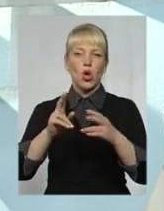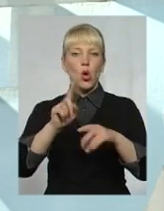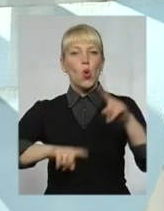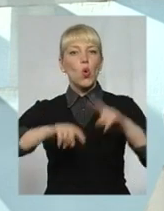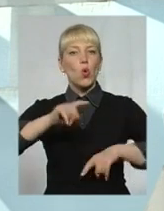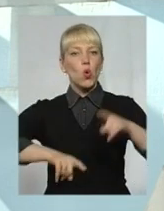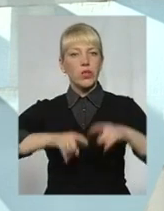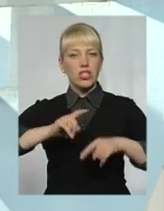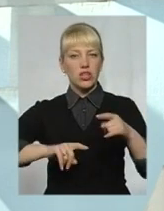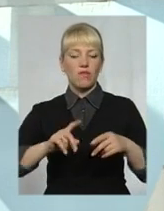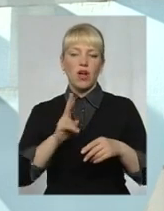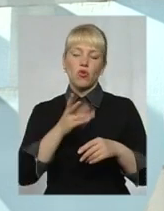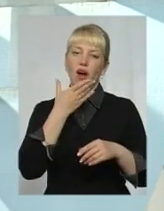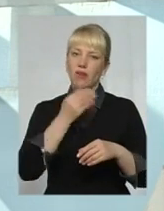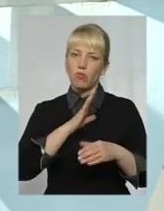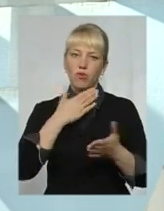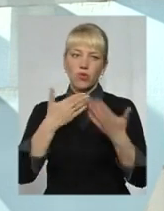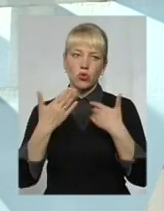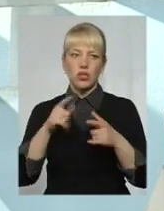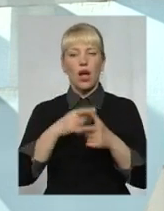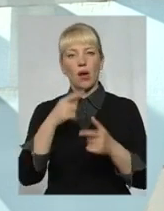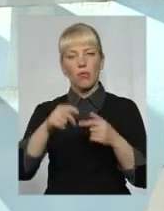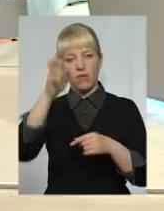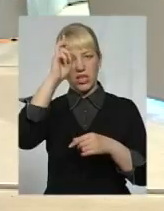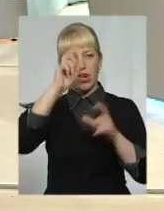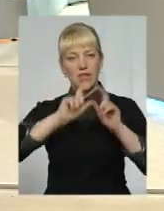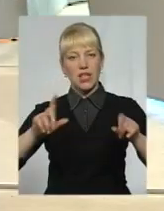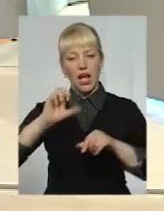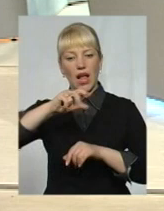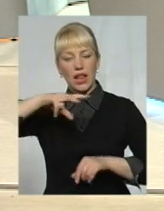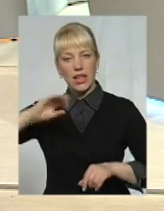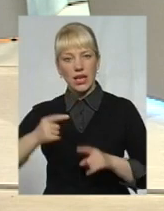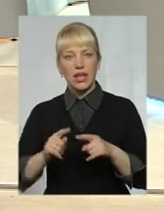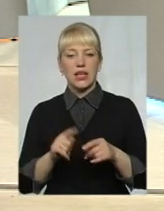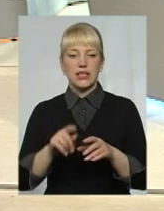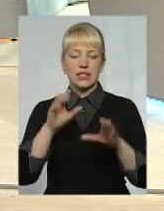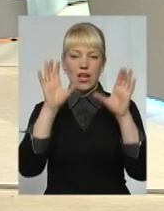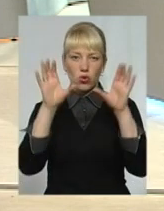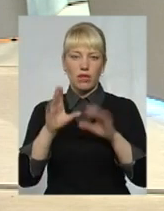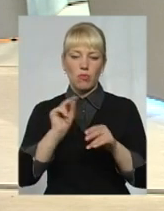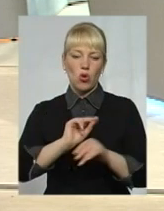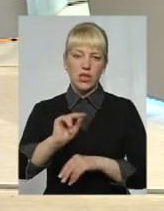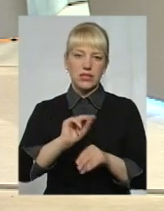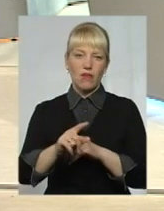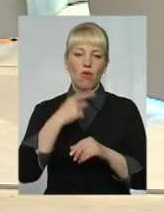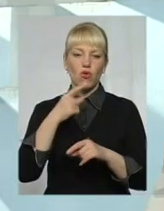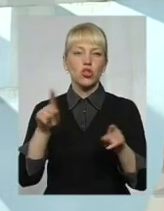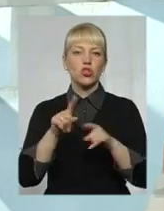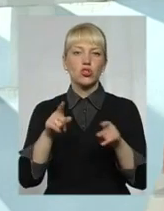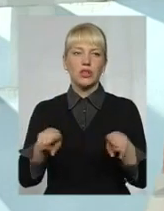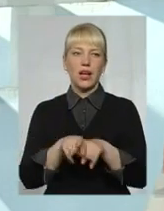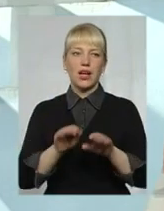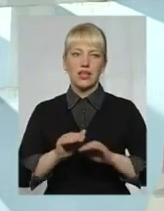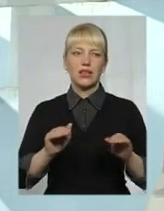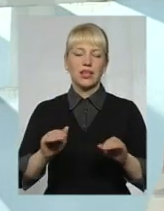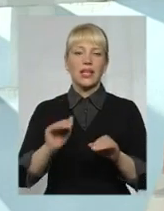якими були гарні стосунки, або в державний заклад. Разом з тим, законодавство про наставництво каже, що така дитина може бути в сім'ї